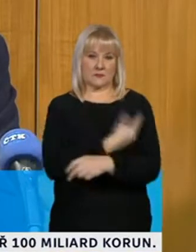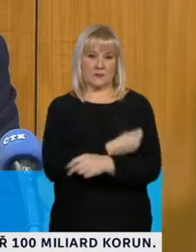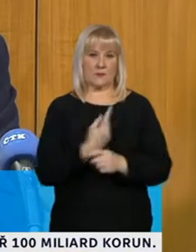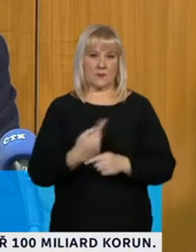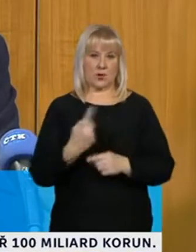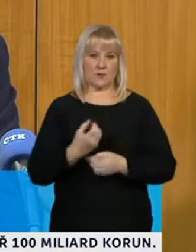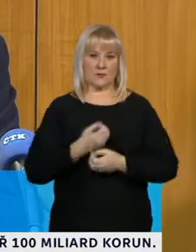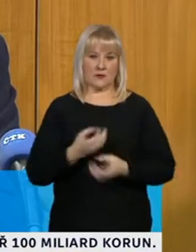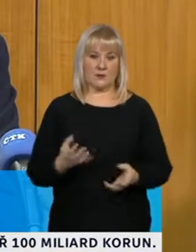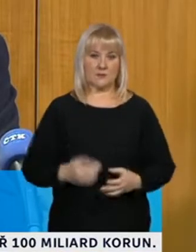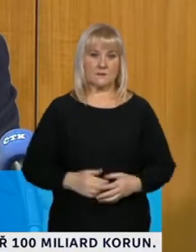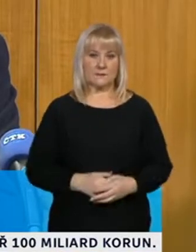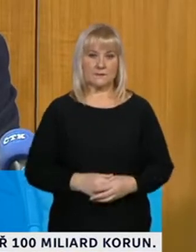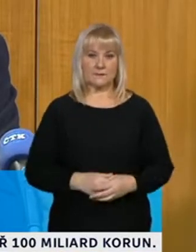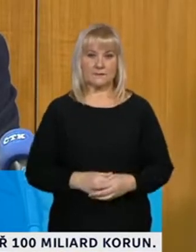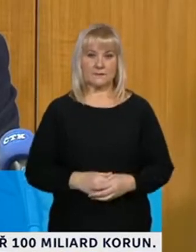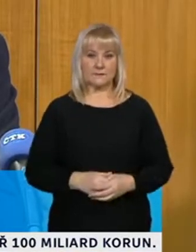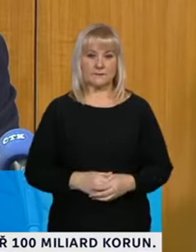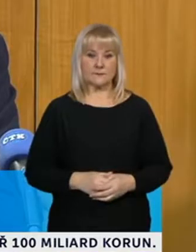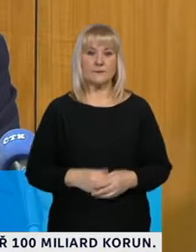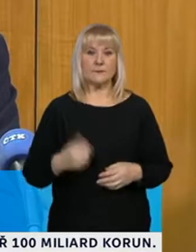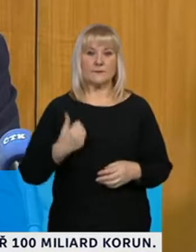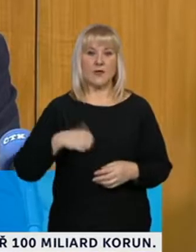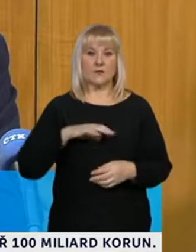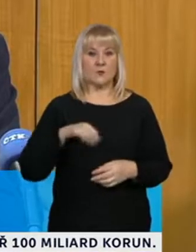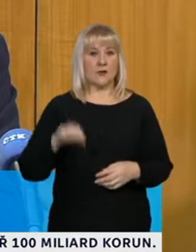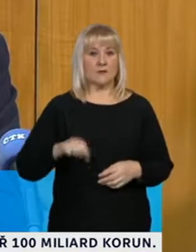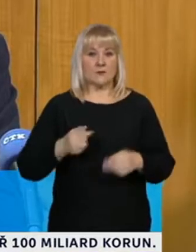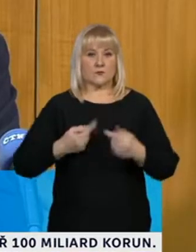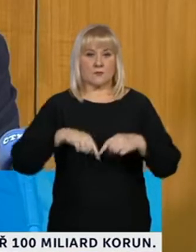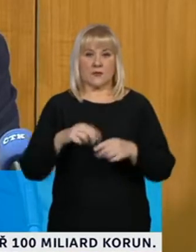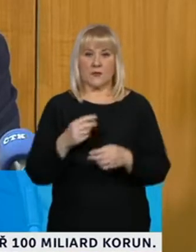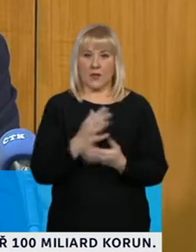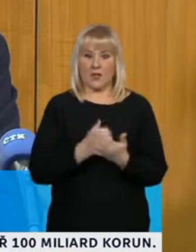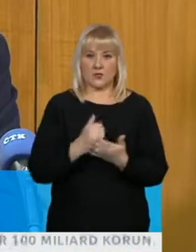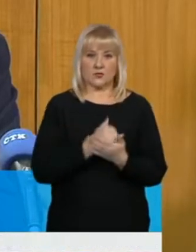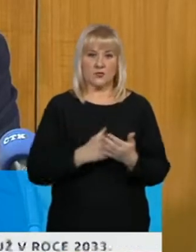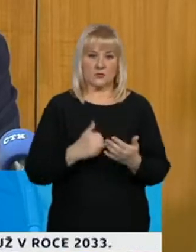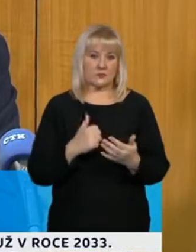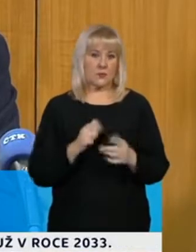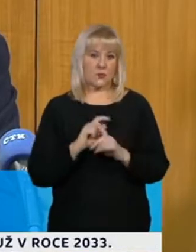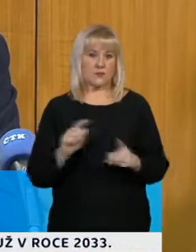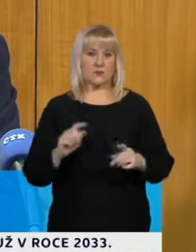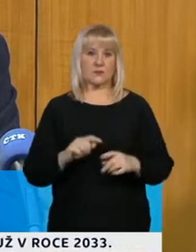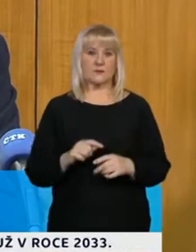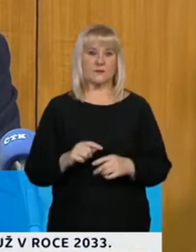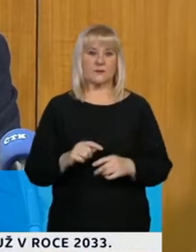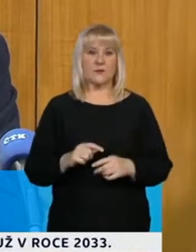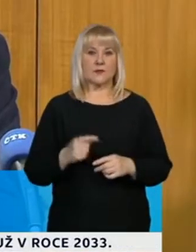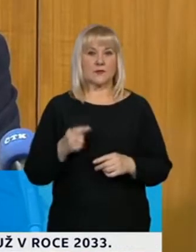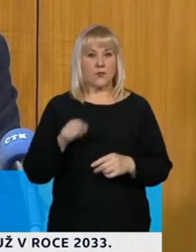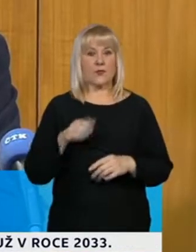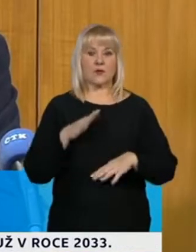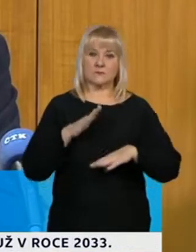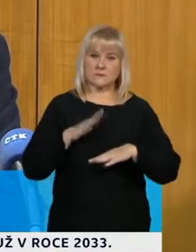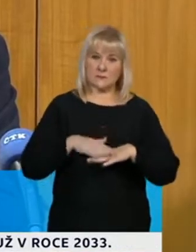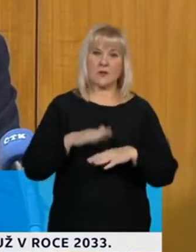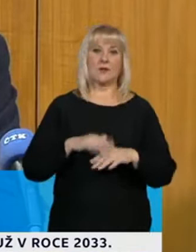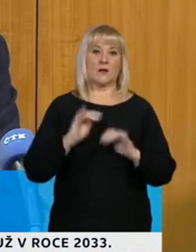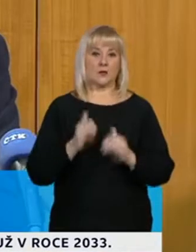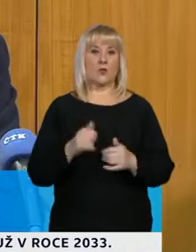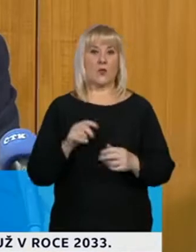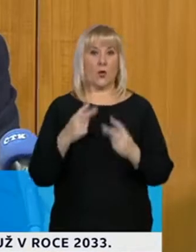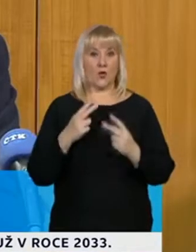závažnějších onemocnění. Evropská agentura pro léčivé přípravky, nebo takzvaná Evropská letová agentura EMA garantuje, že